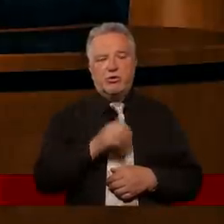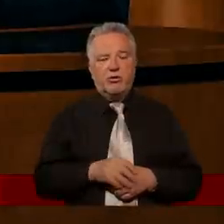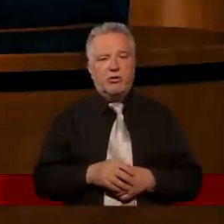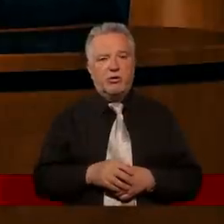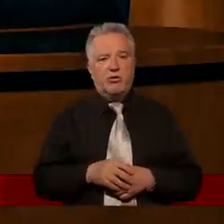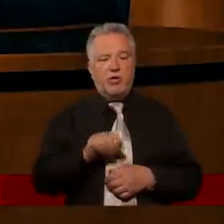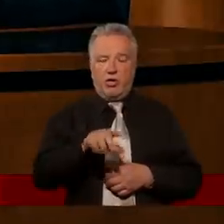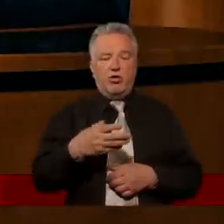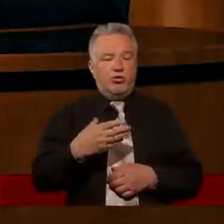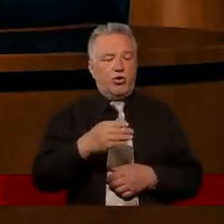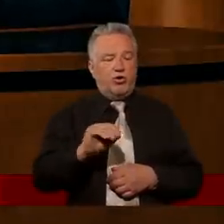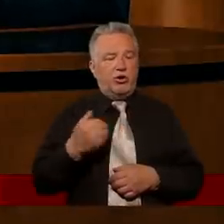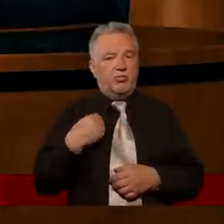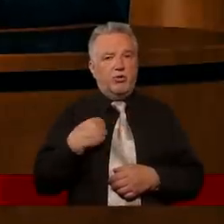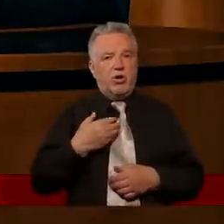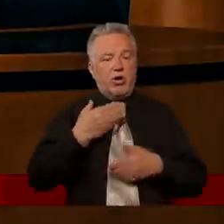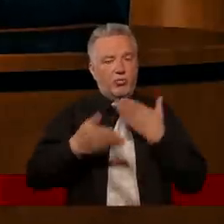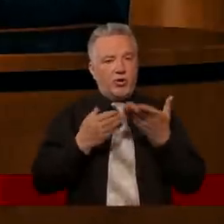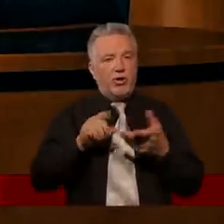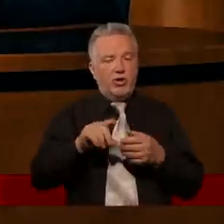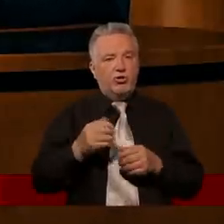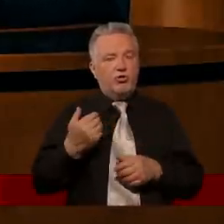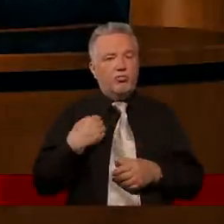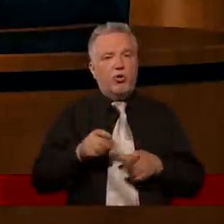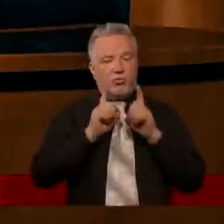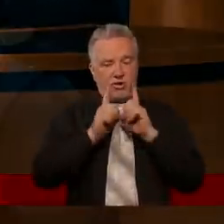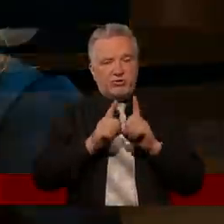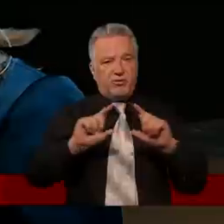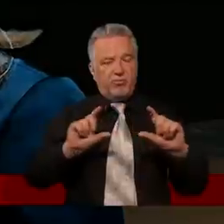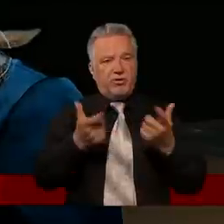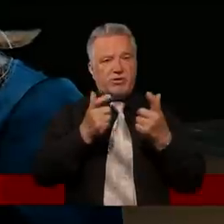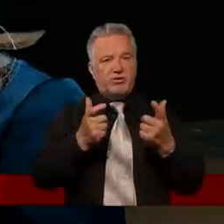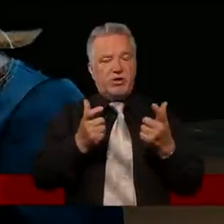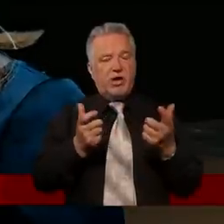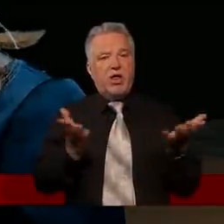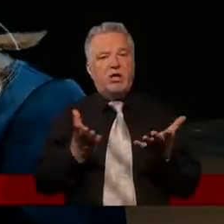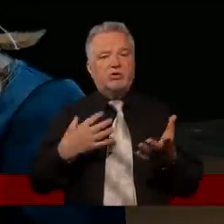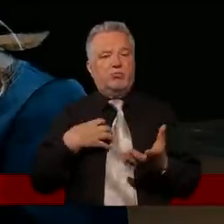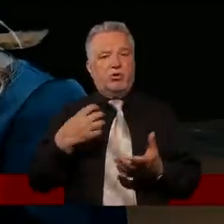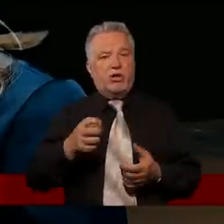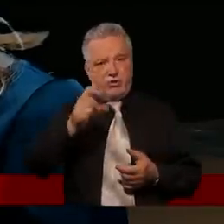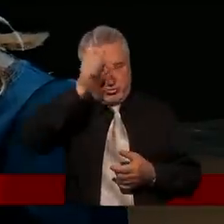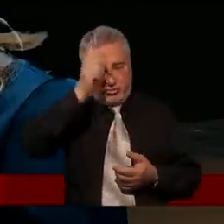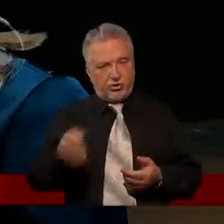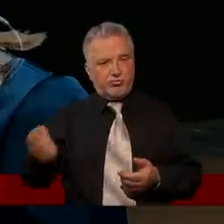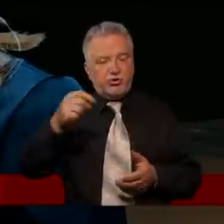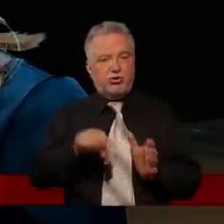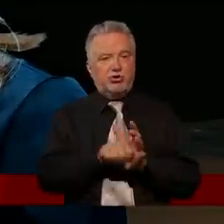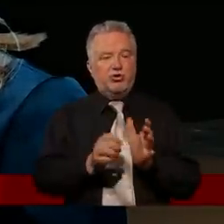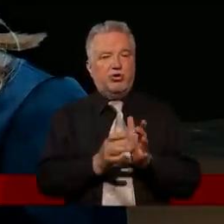sprostować, że to nie była przypowieść. To było autentyczne zdarzenie, gdzie młody, bogaty człowiek przychodzi do niego